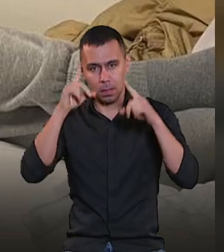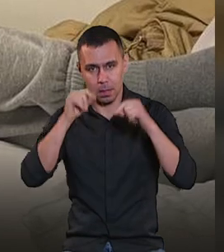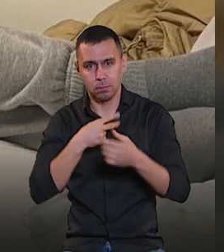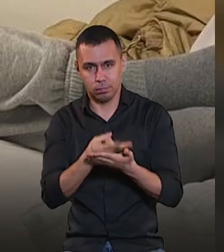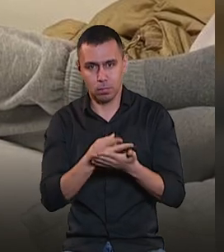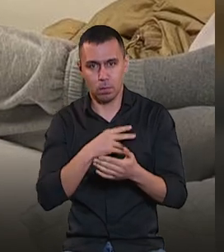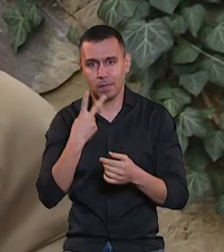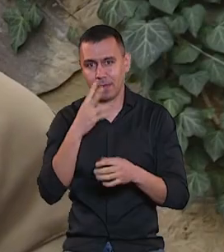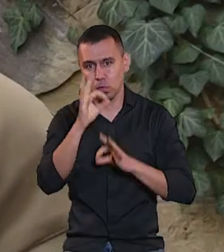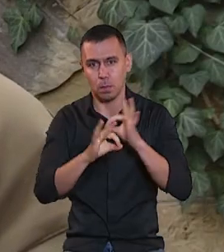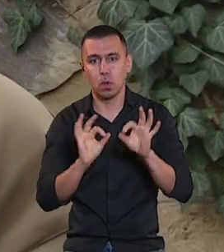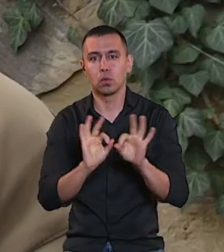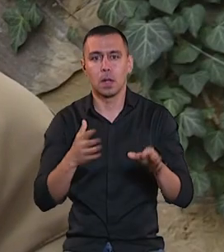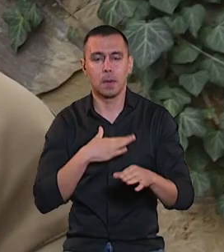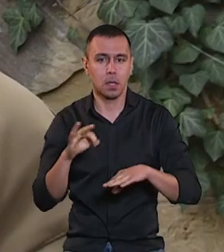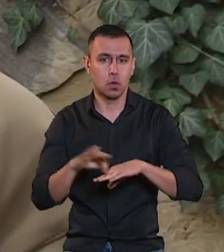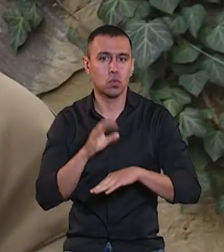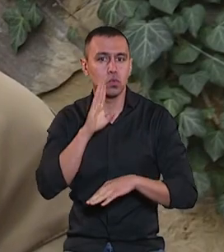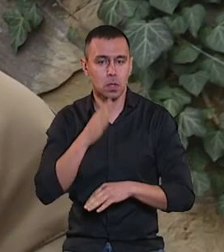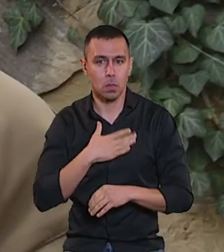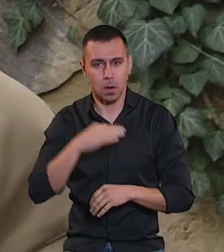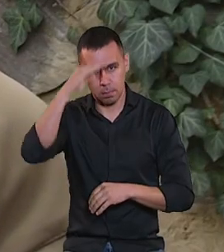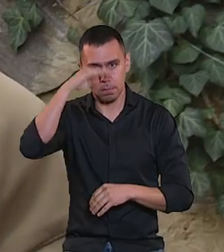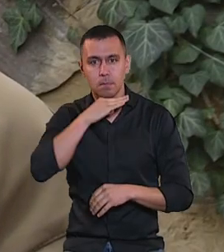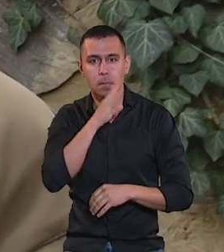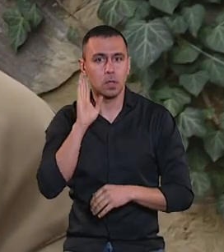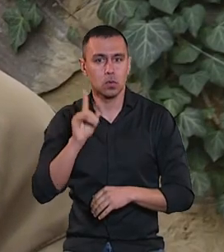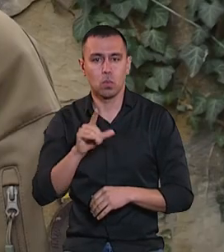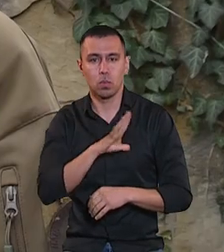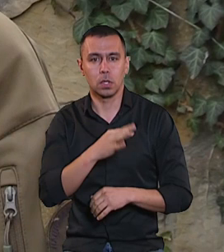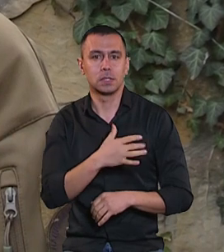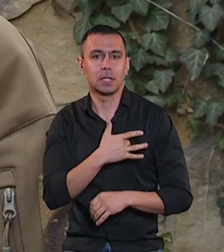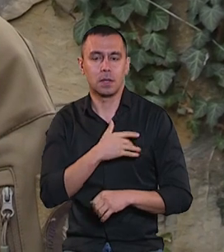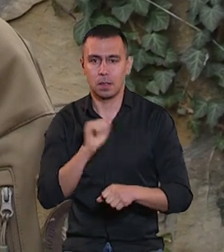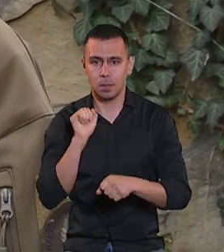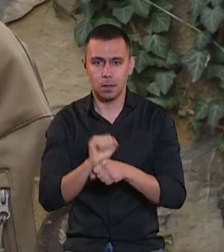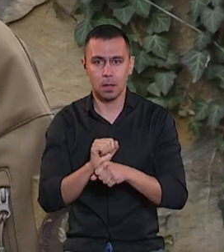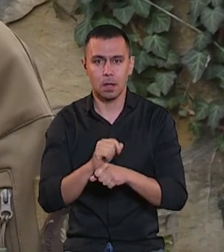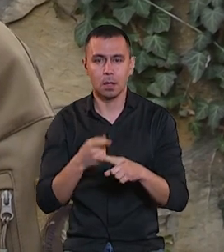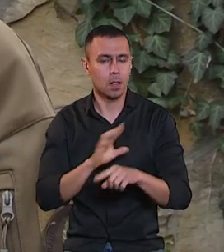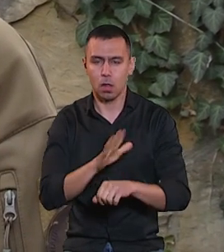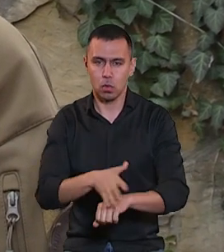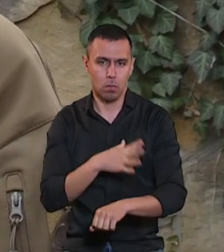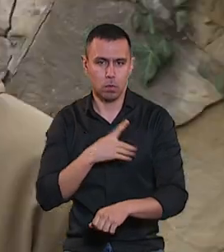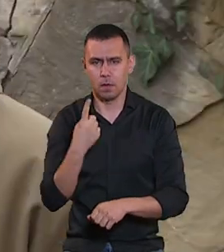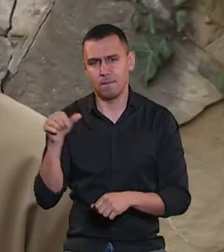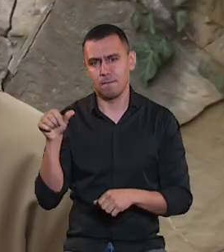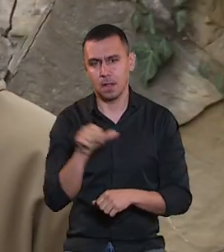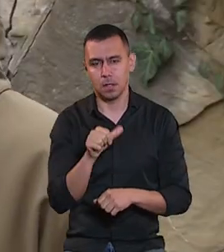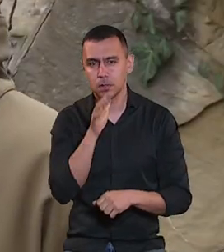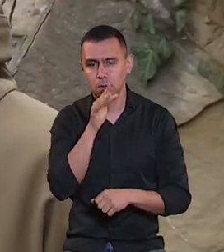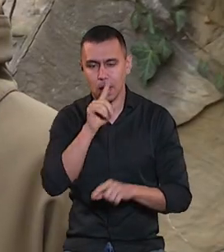доби. Розказала мені дружина, батьки, що була зупинка серця. Це було недовго, до хвилини часу.